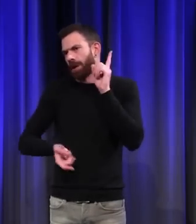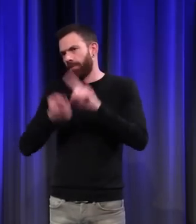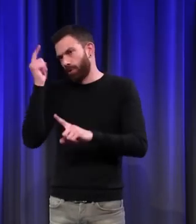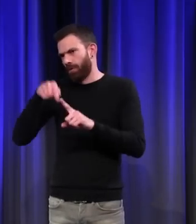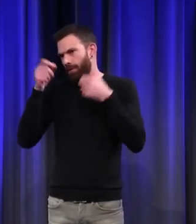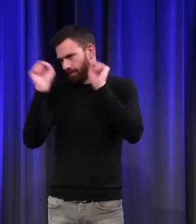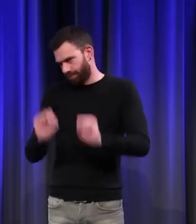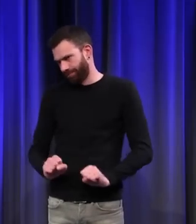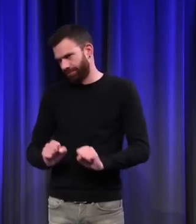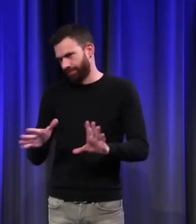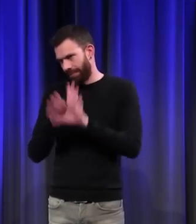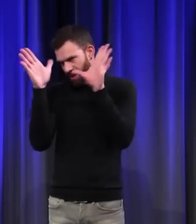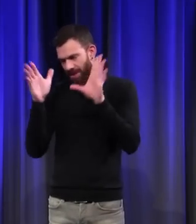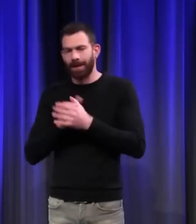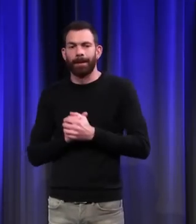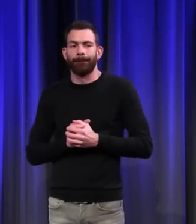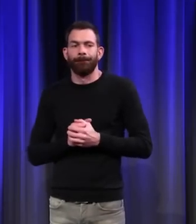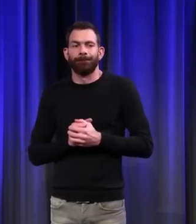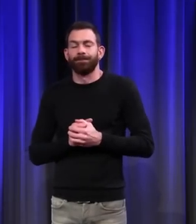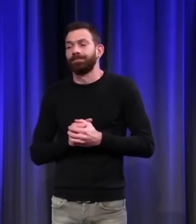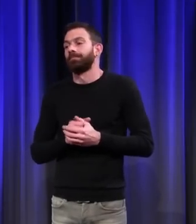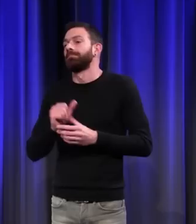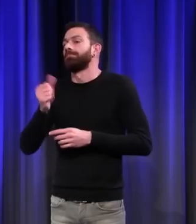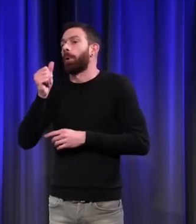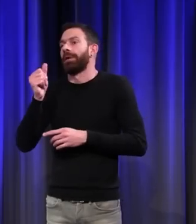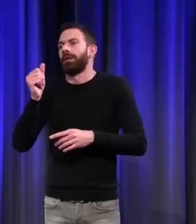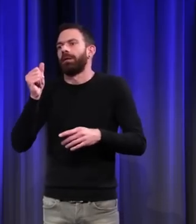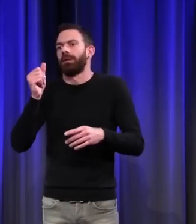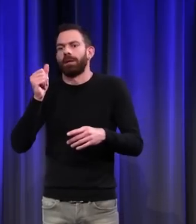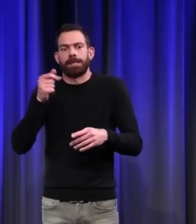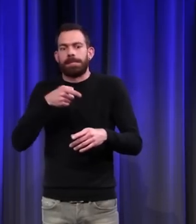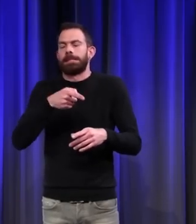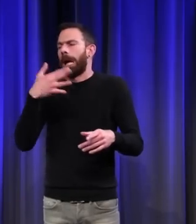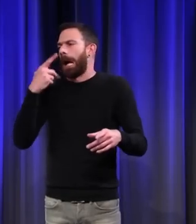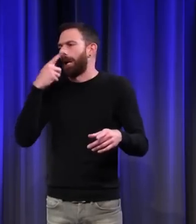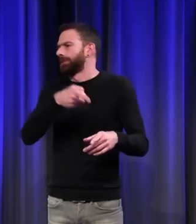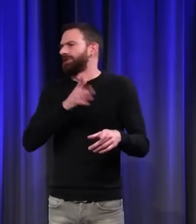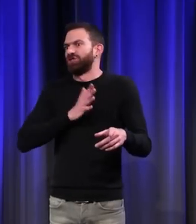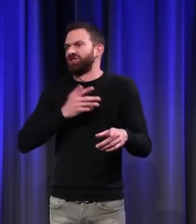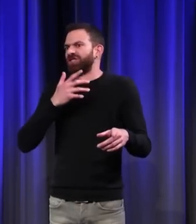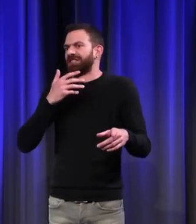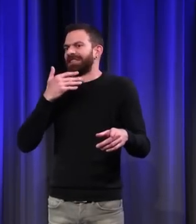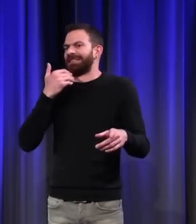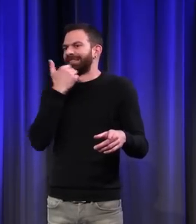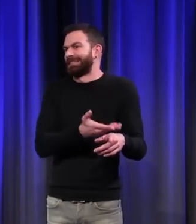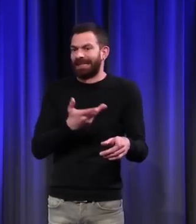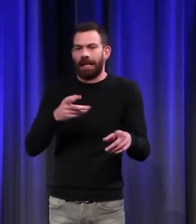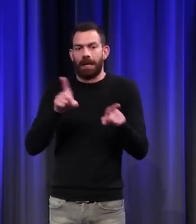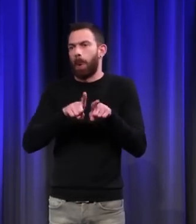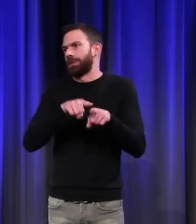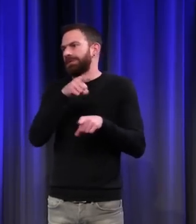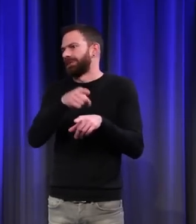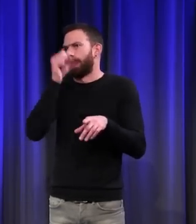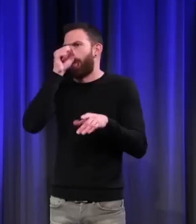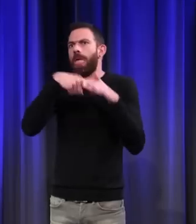Alors, un des vices du chien, c'était la saleté et la luxure. Le chien, c'est l